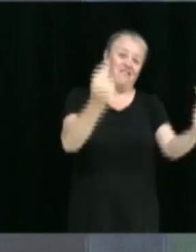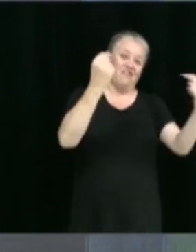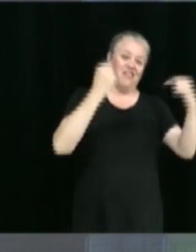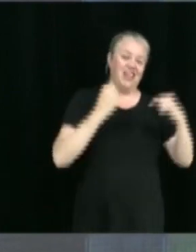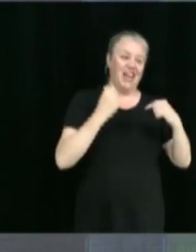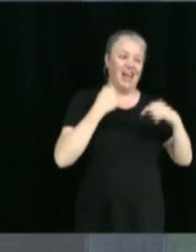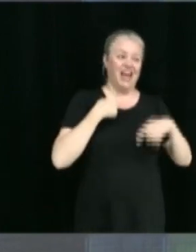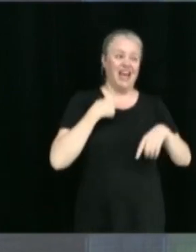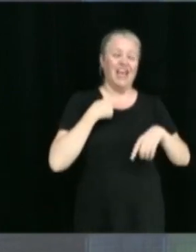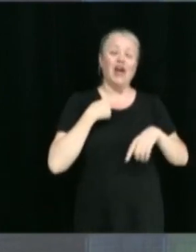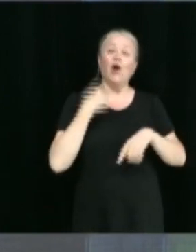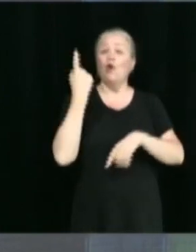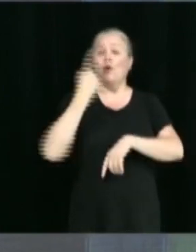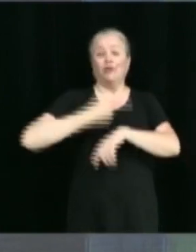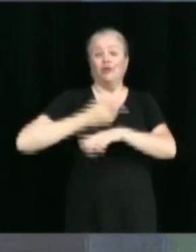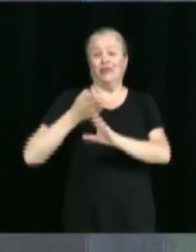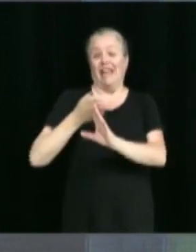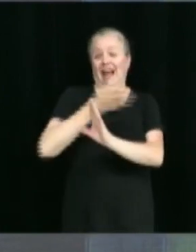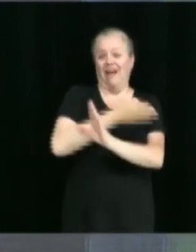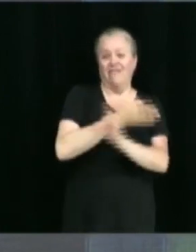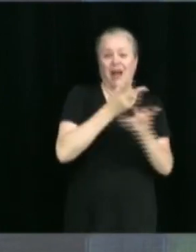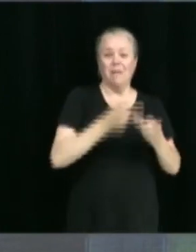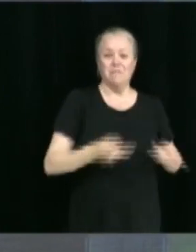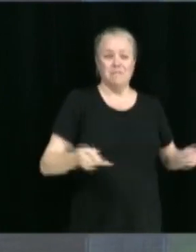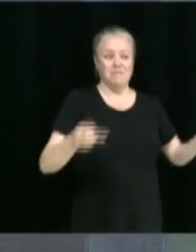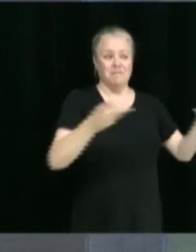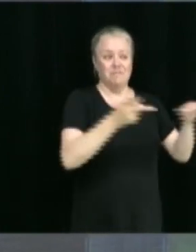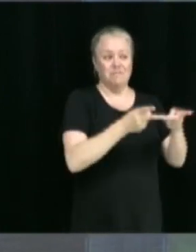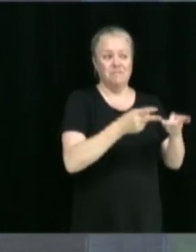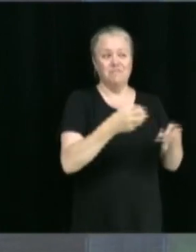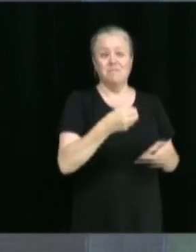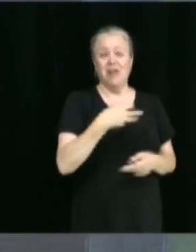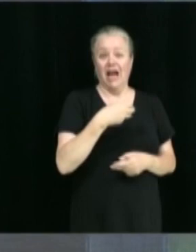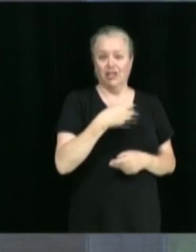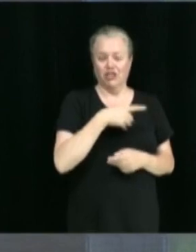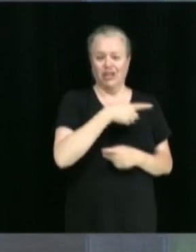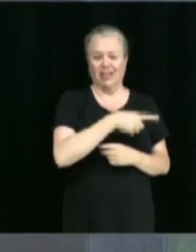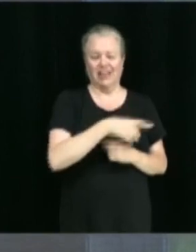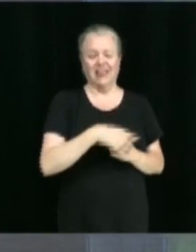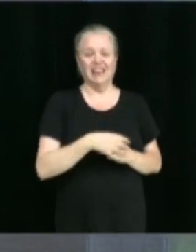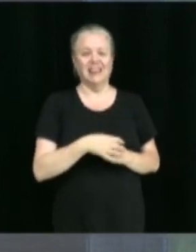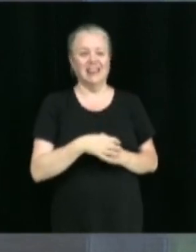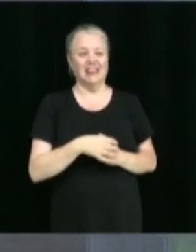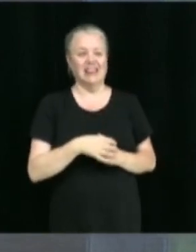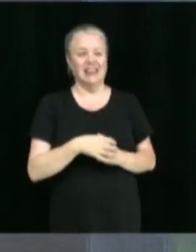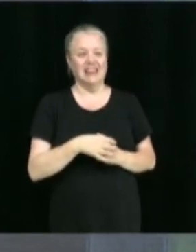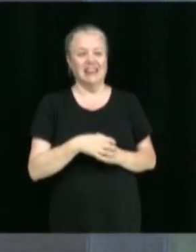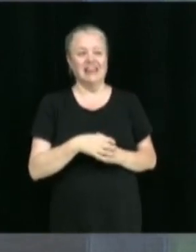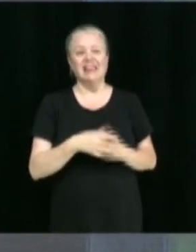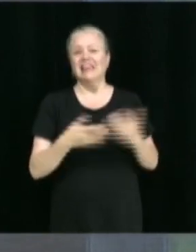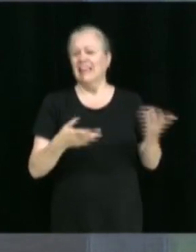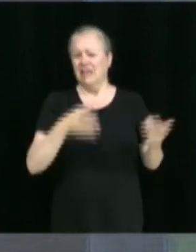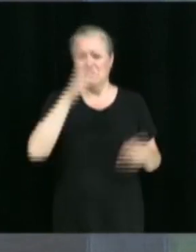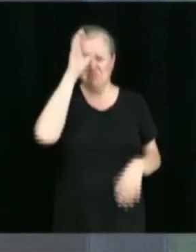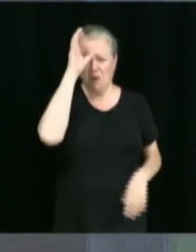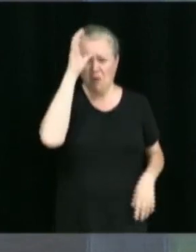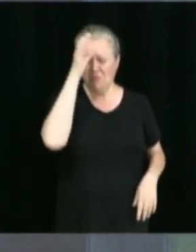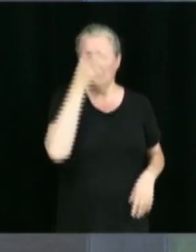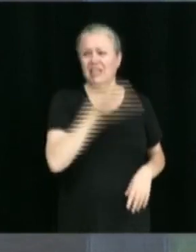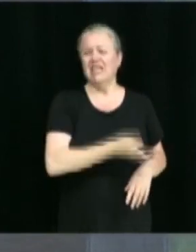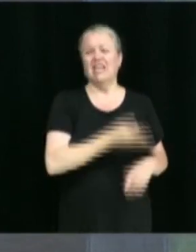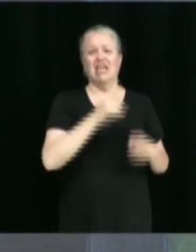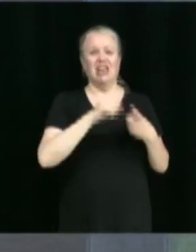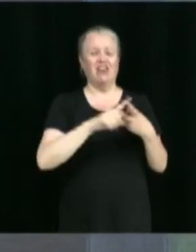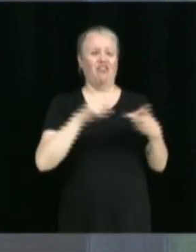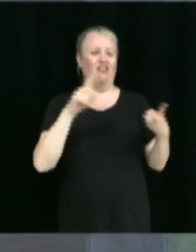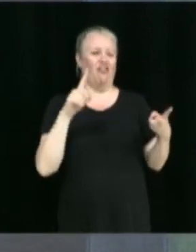journée d'avant au Parc Blanchet. Au Parc Blanchet, donc, avec les pompiers, entre autres,